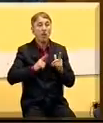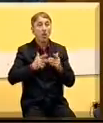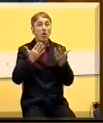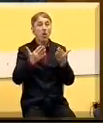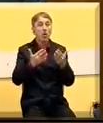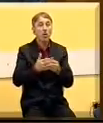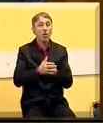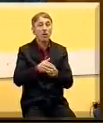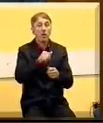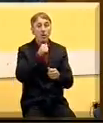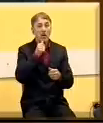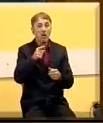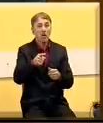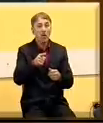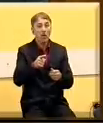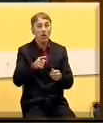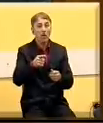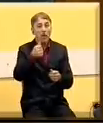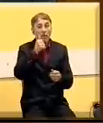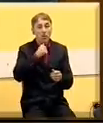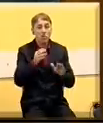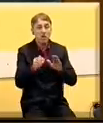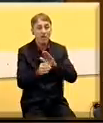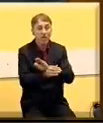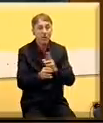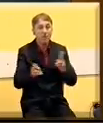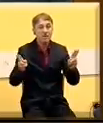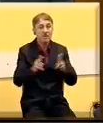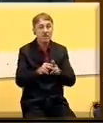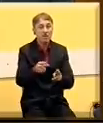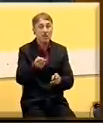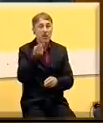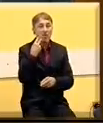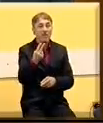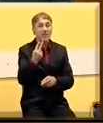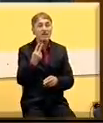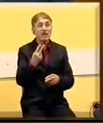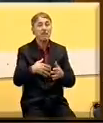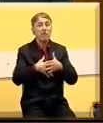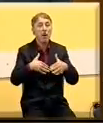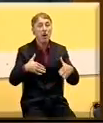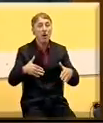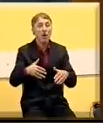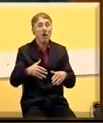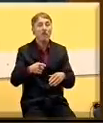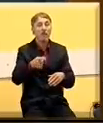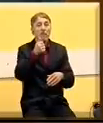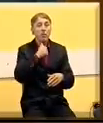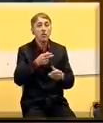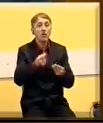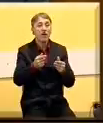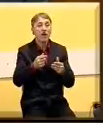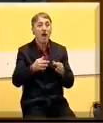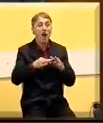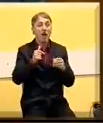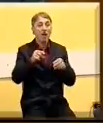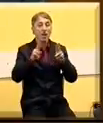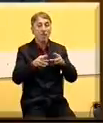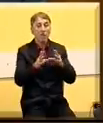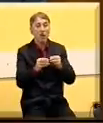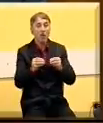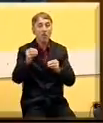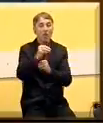koliko izgleda na prvi pogled. Budžetski fond za vode je smanjen za 20 miliona budžetskih srestava, ali imamo i